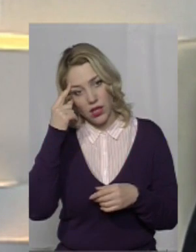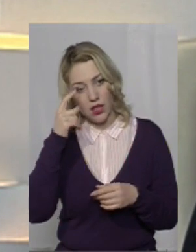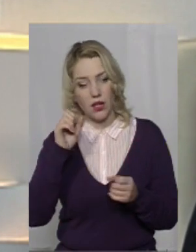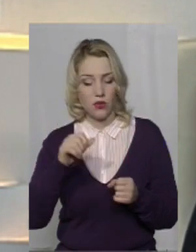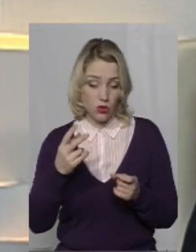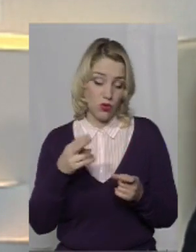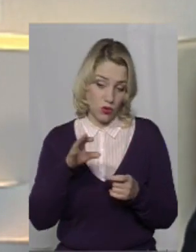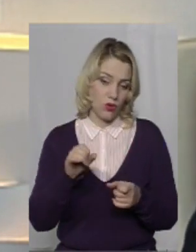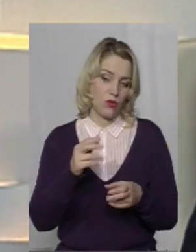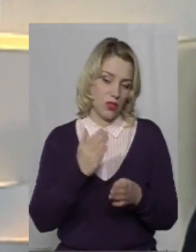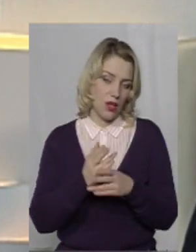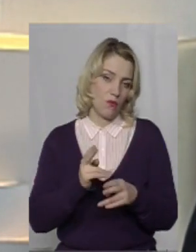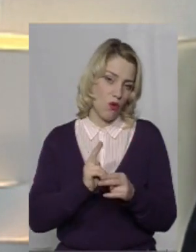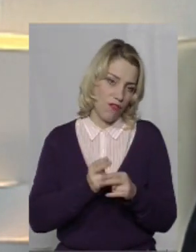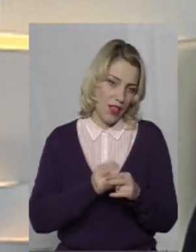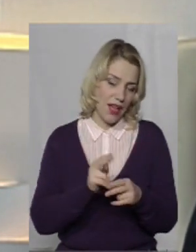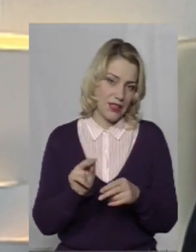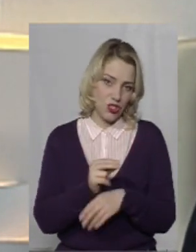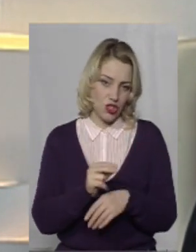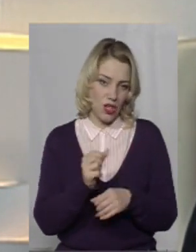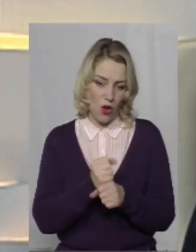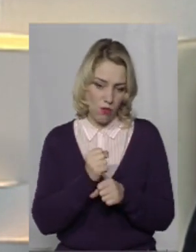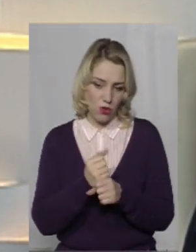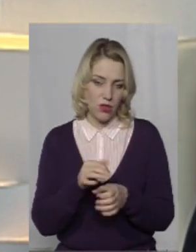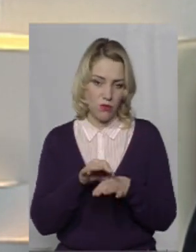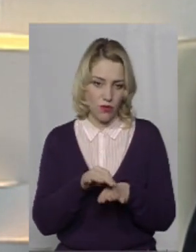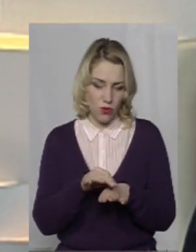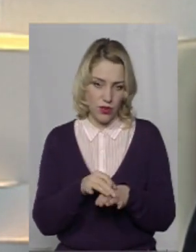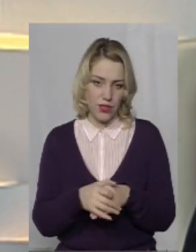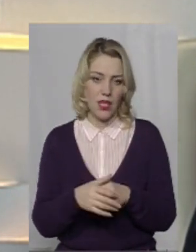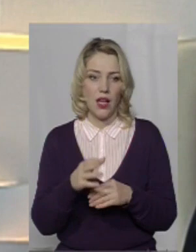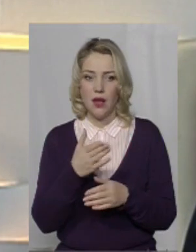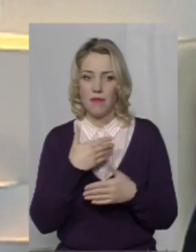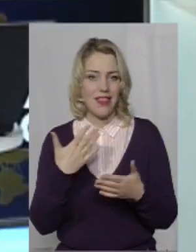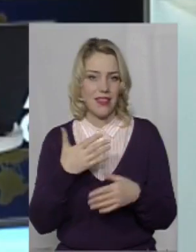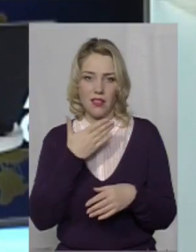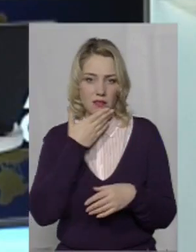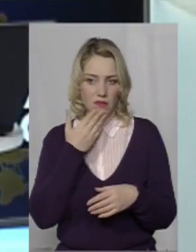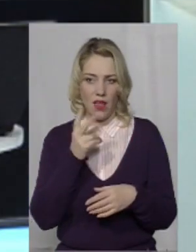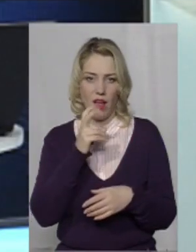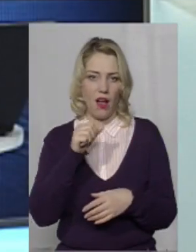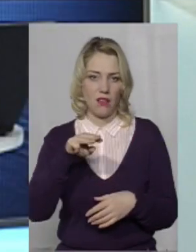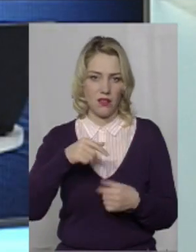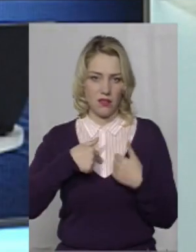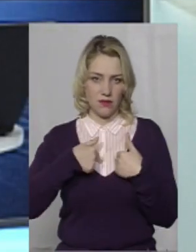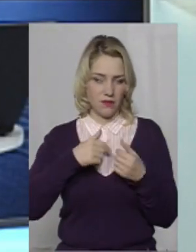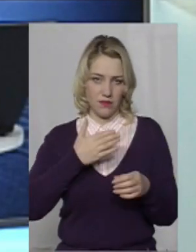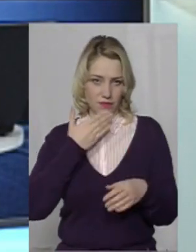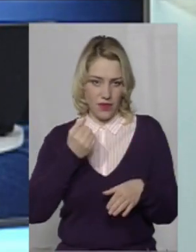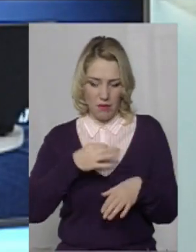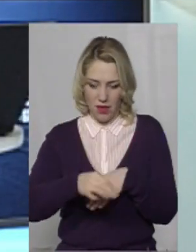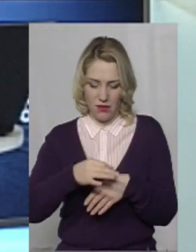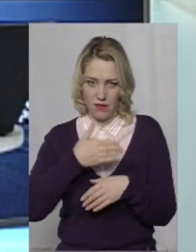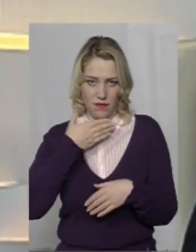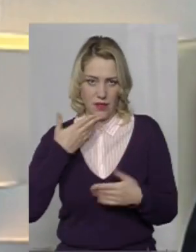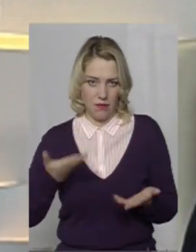і профілактична робота проводиться. В мене є, скажімо так, катамечок такими,